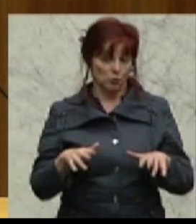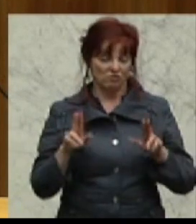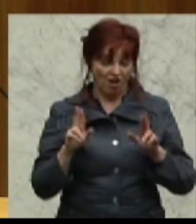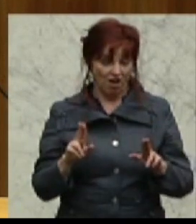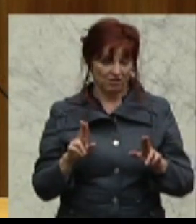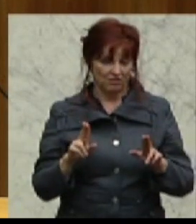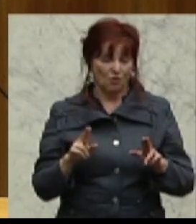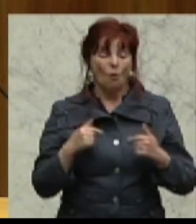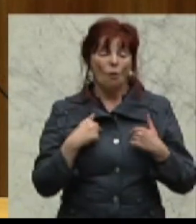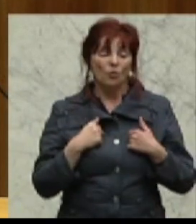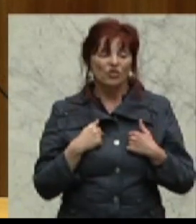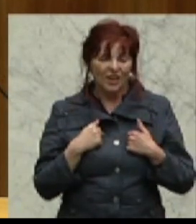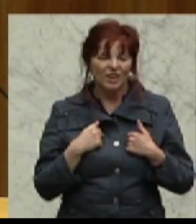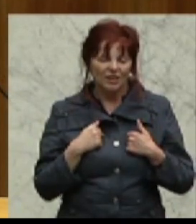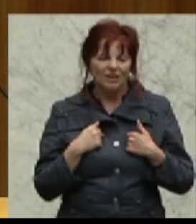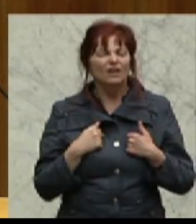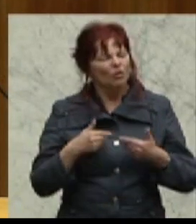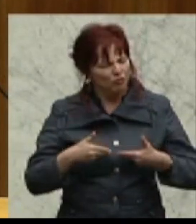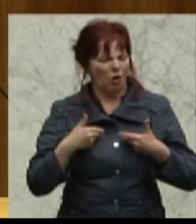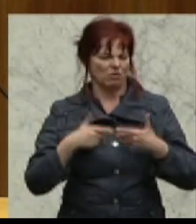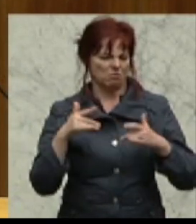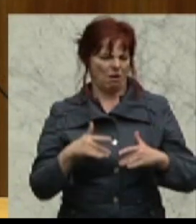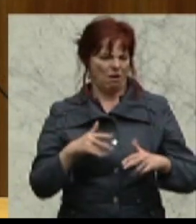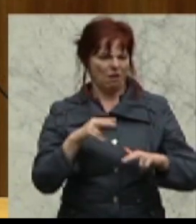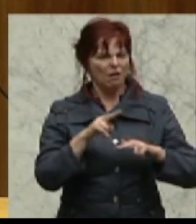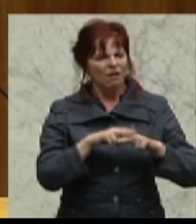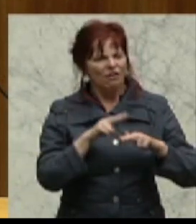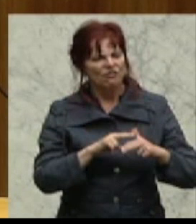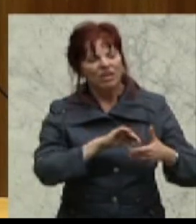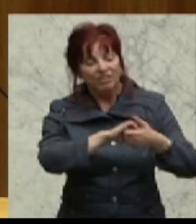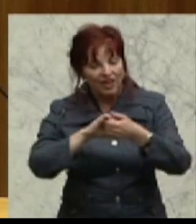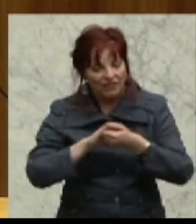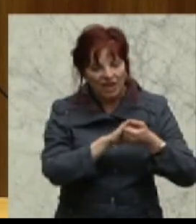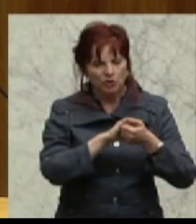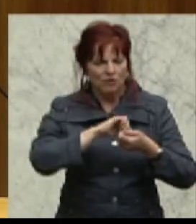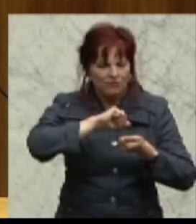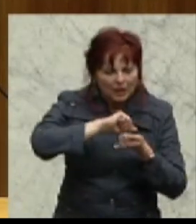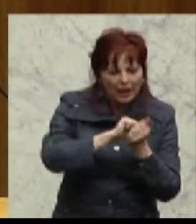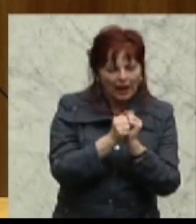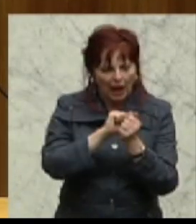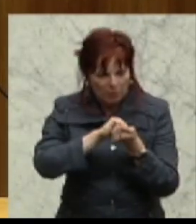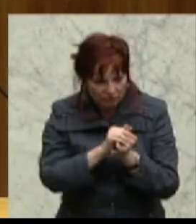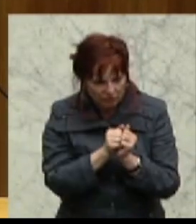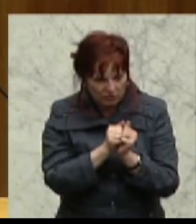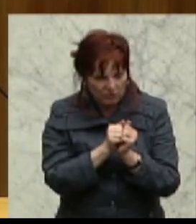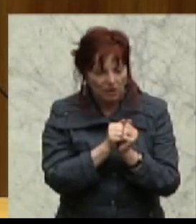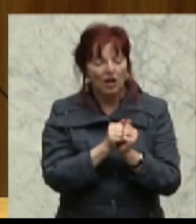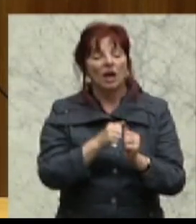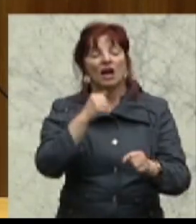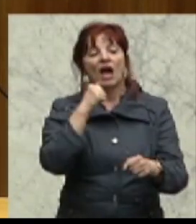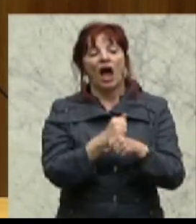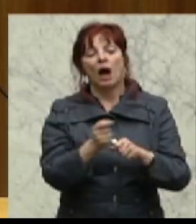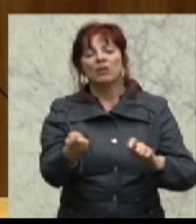sollte sich die Gewerkschaft auch dafür einsetzen, dass bei einer Öffnung des Arbeitsmarktes in